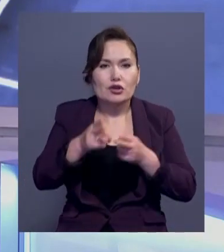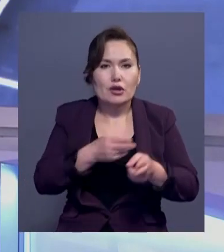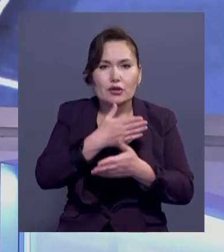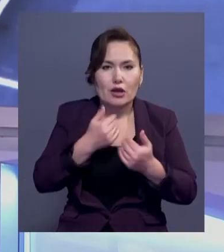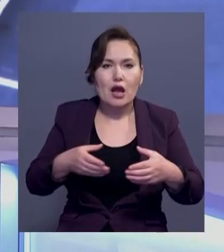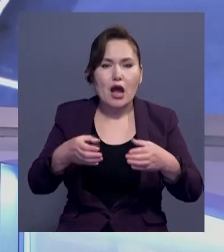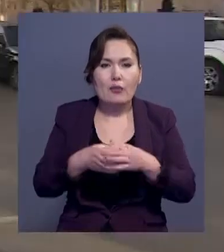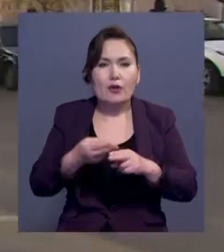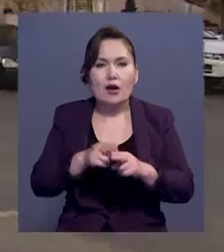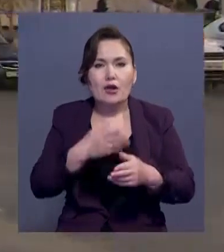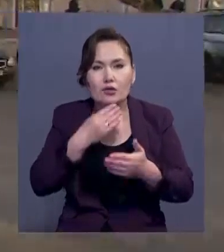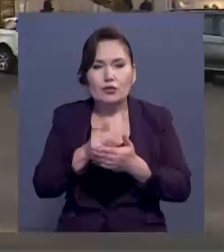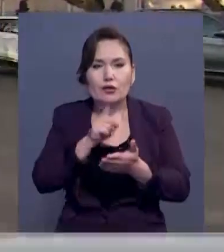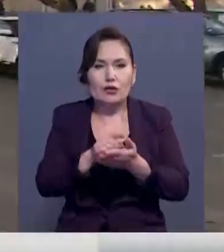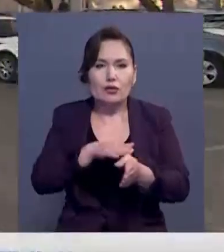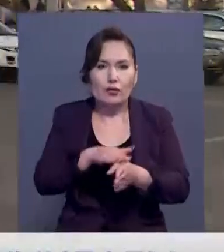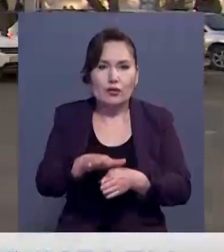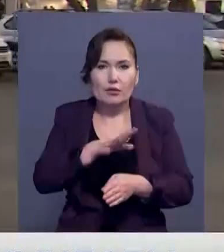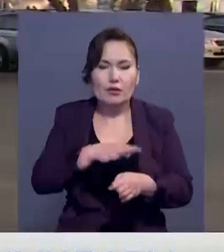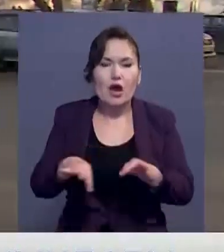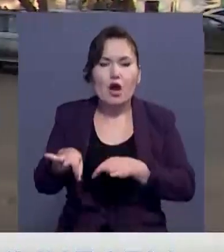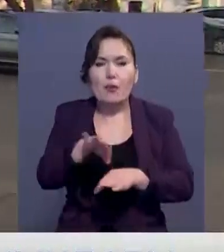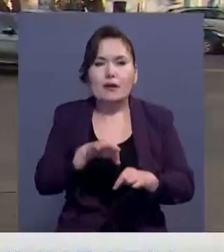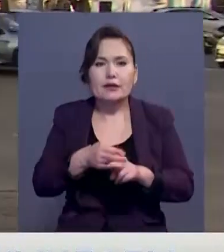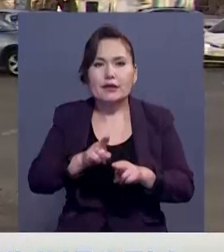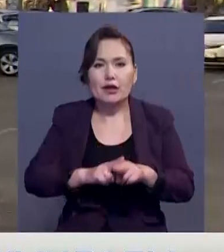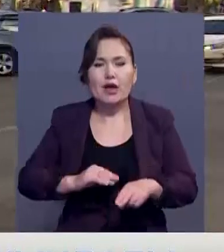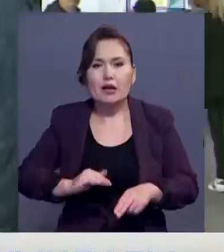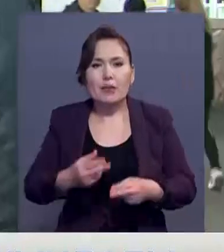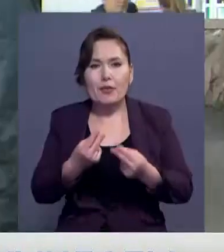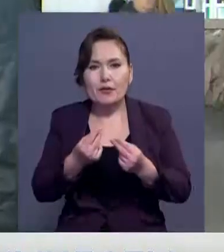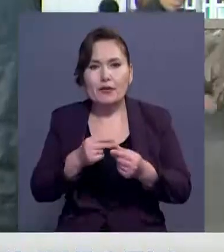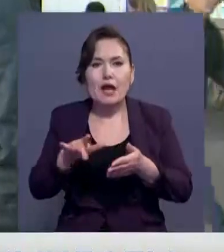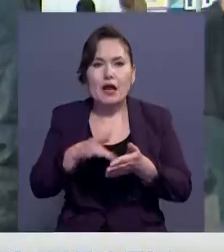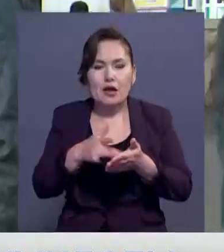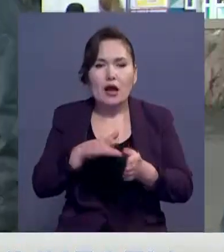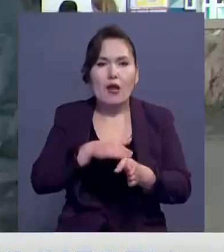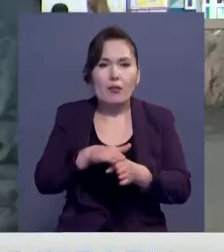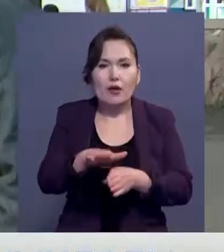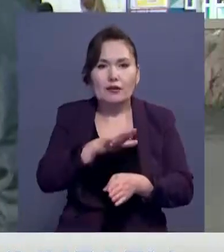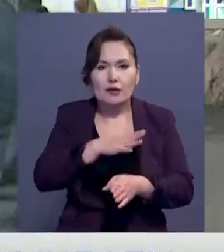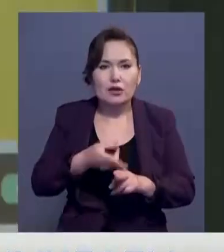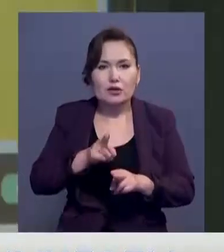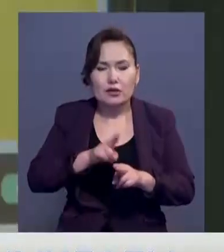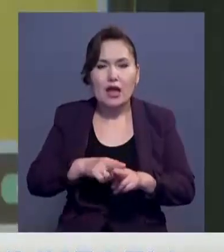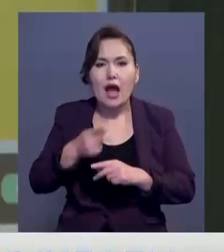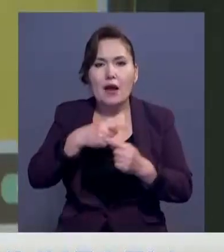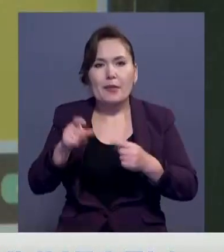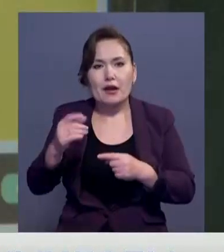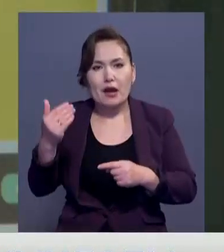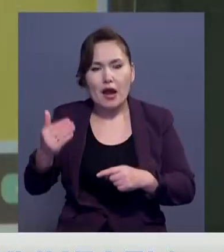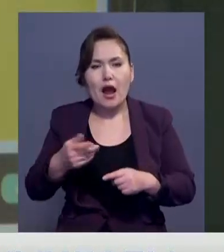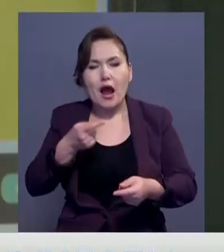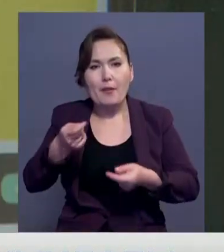кампания өз міндеттерін тол ғорындап келеді. Жоба жеке қаржы есебінен жүзеге асырлып жатыр. Сондықтан